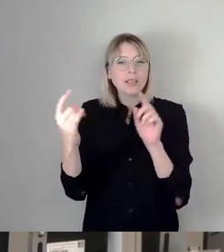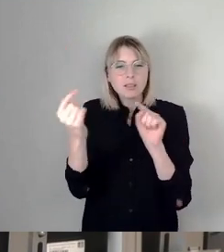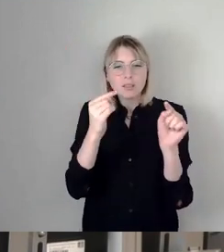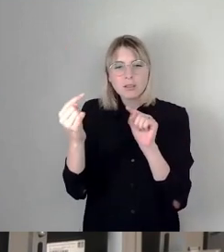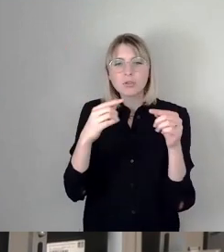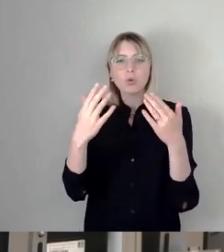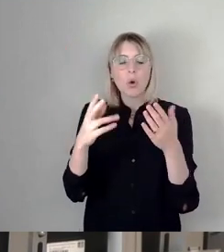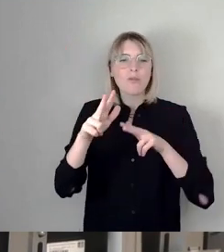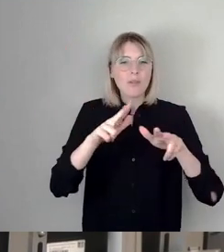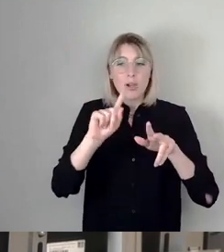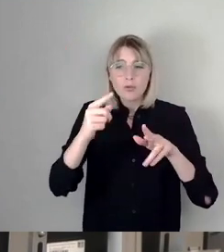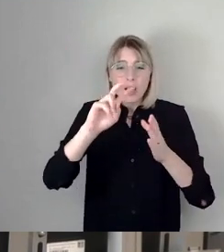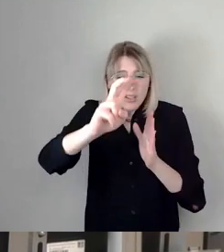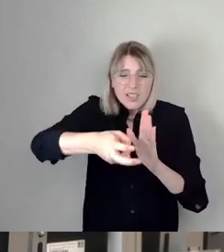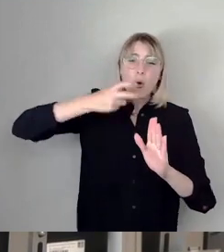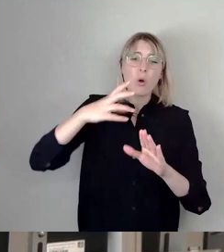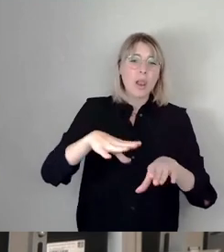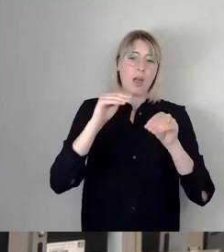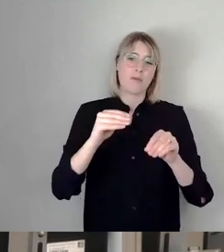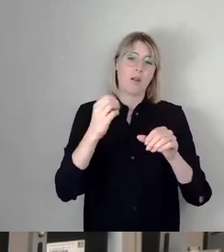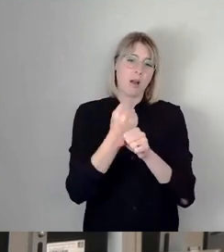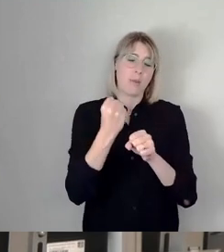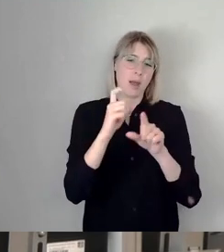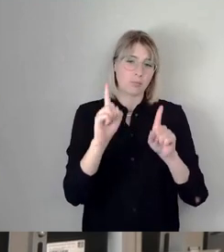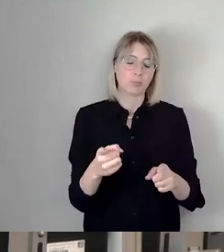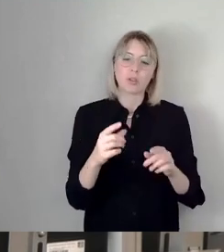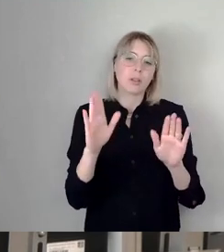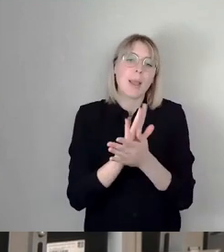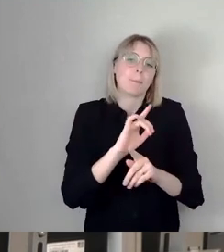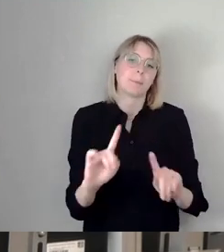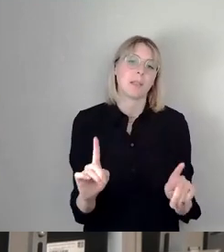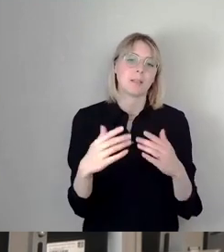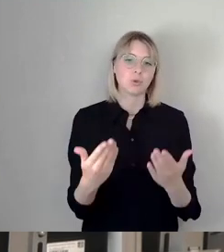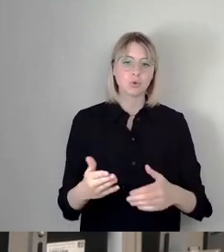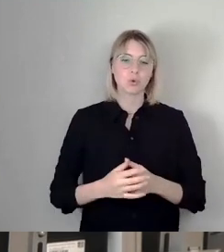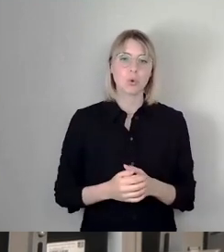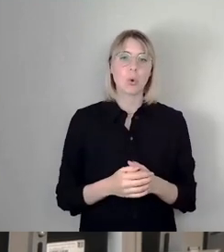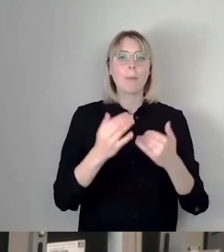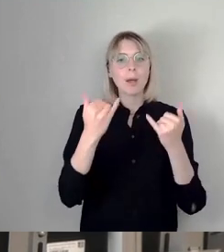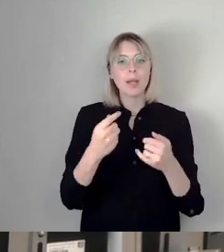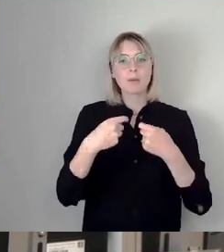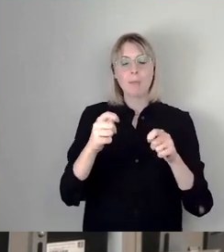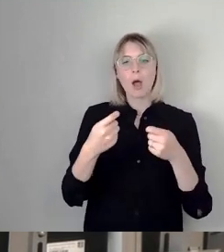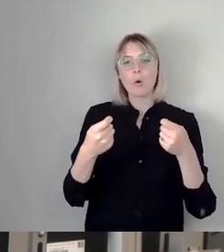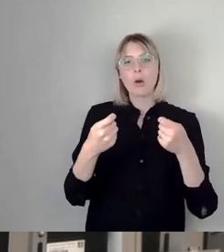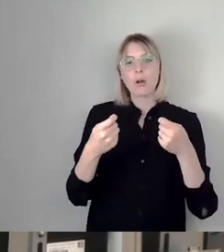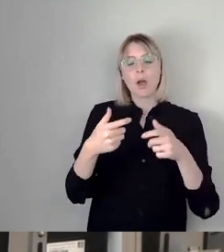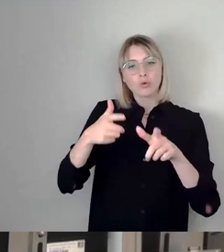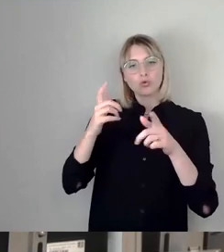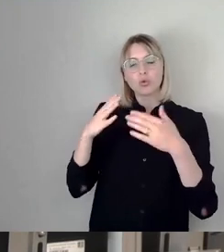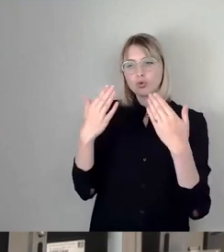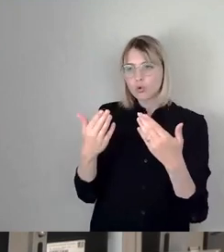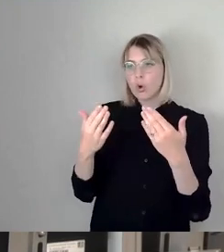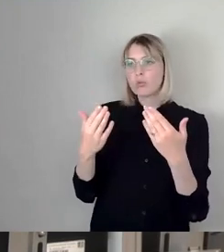vorne planen muss. Das funktioniert nicht. Wir haben jetzt im Bauausschuss eine vernünftige Variante gefunden, eine Kompromissvariante, die der Verwaltung